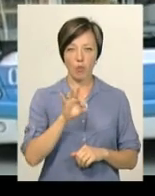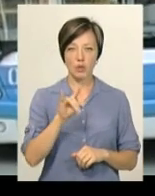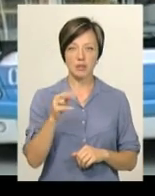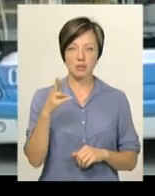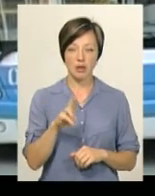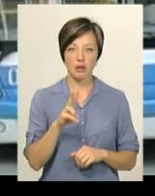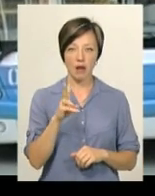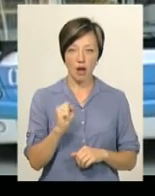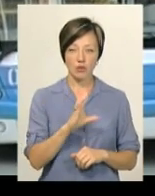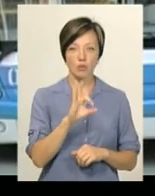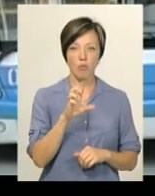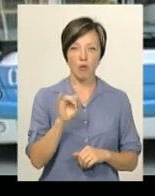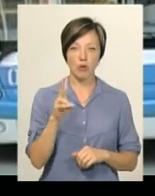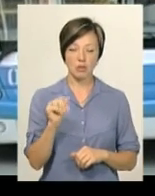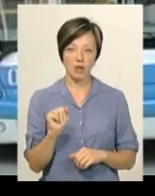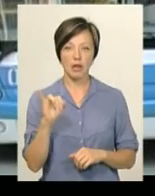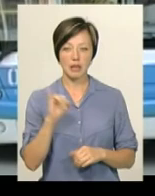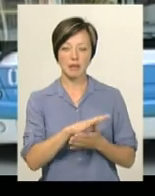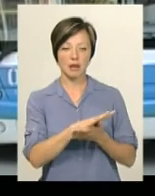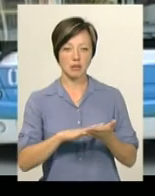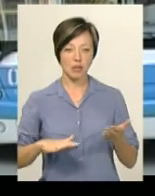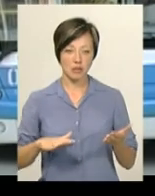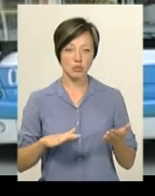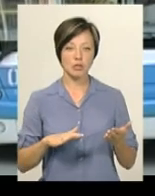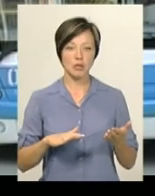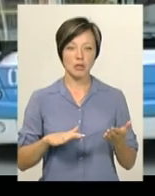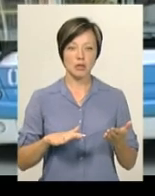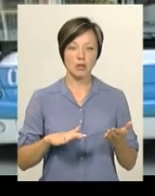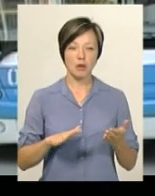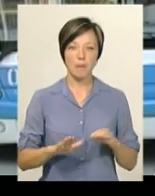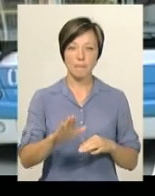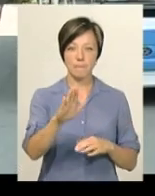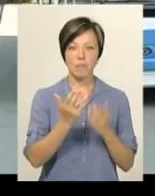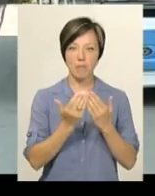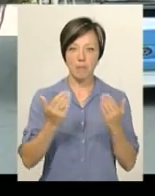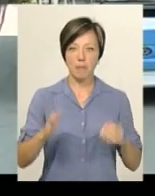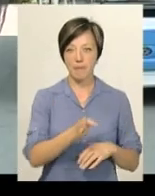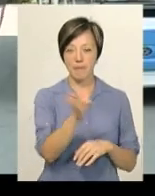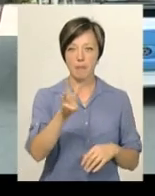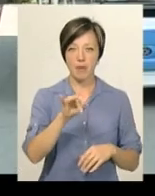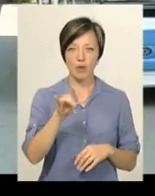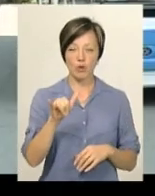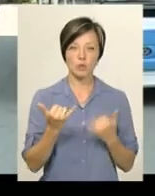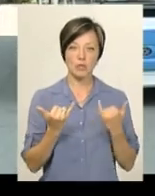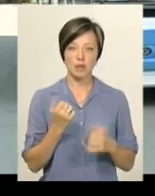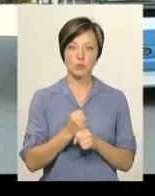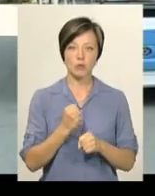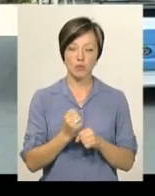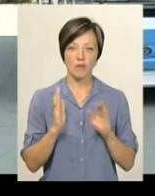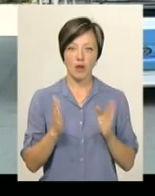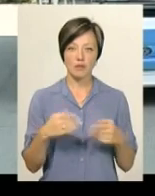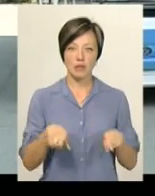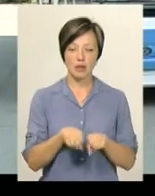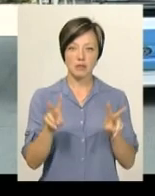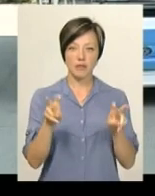Соборна, Староміська. І так далі піднімаємося по Бендері і по проспекту Миру. Зараз ми будемо працювати в так